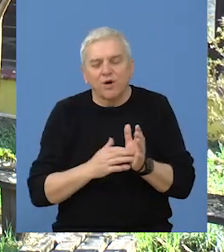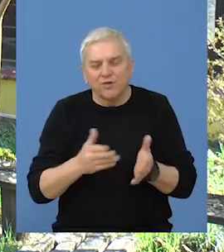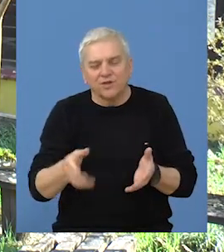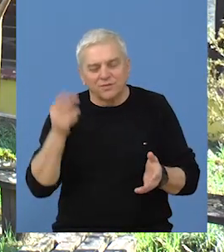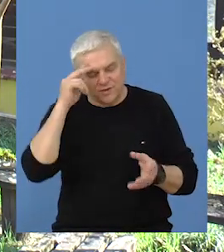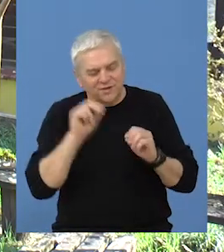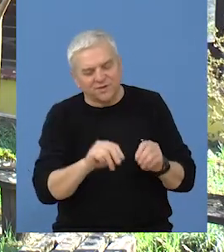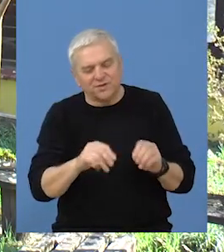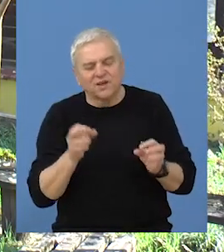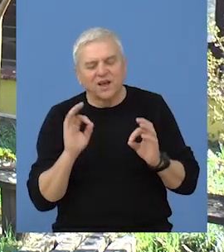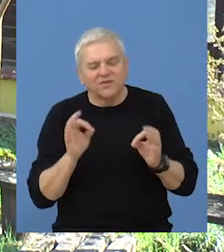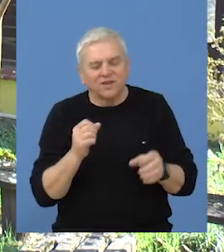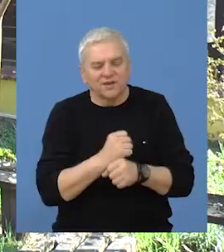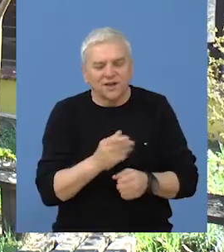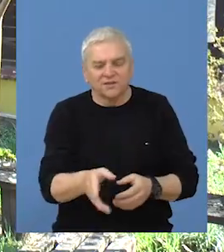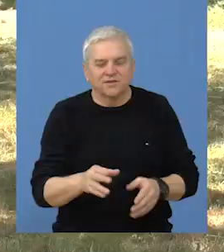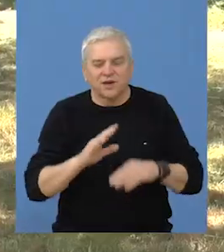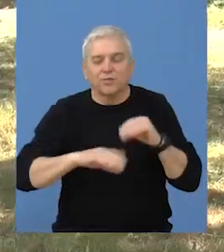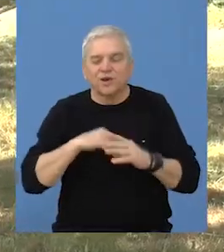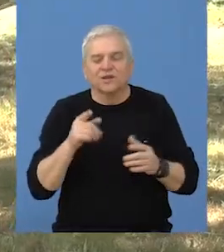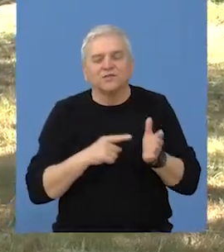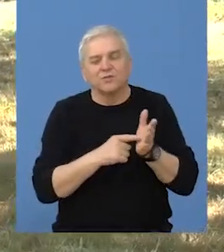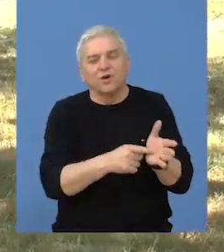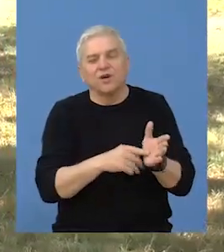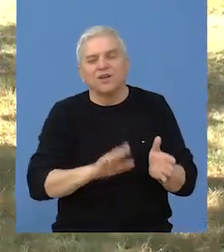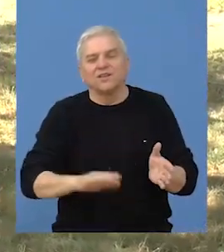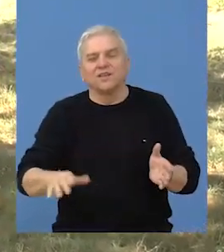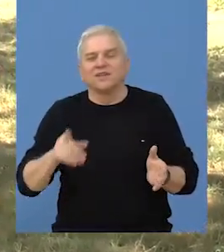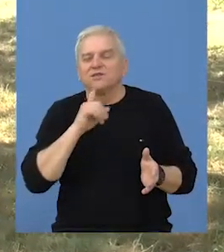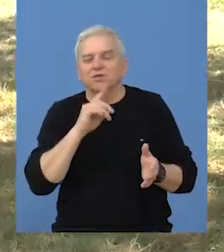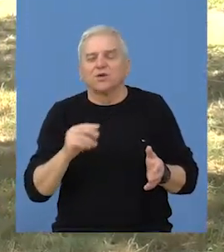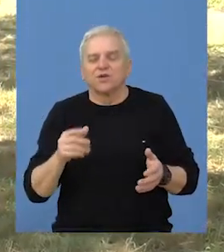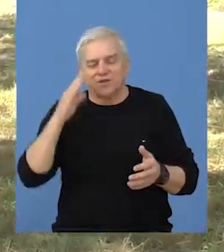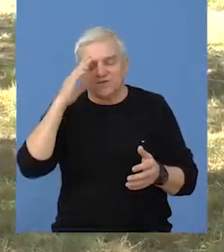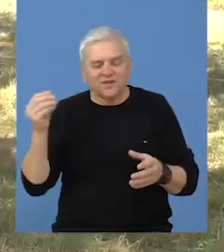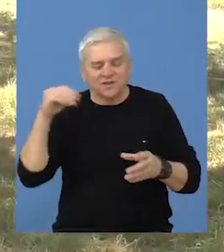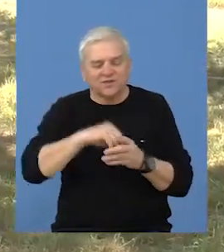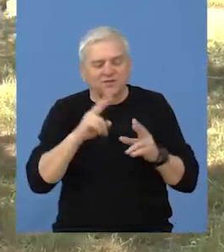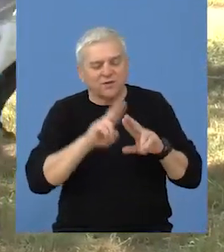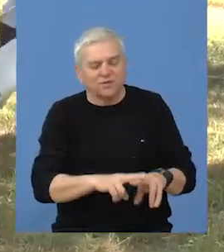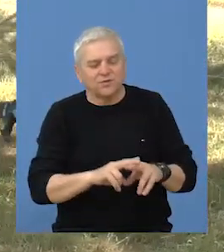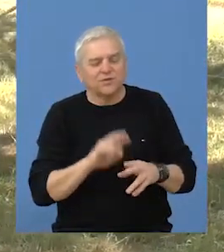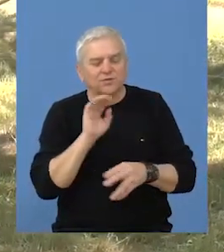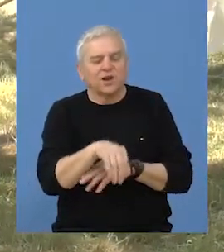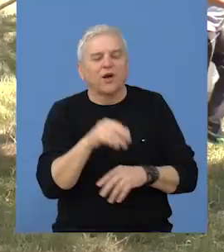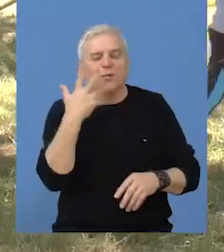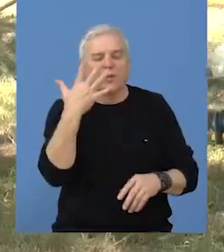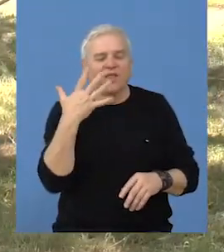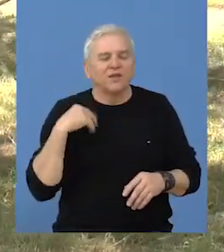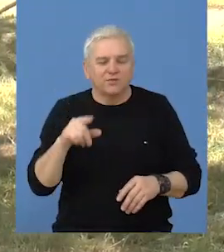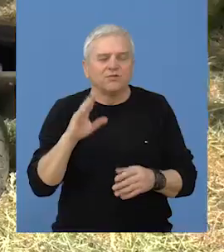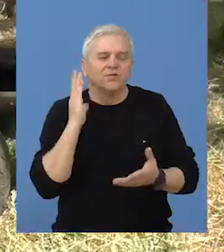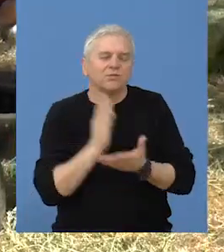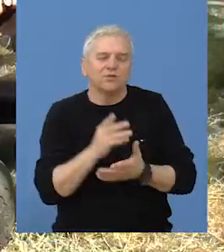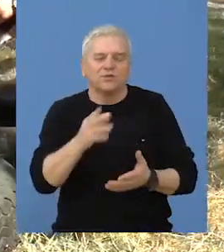potrebe da bi mogli sa decom kvalitetno raditi. U praksi se pokazalo da deca koja se u izvidjačima zadrže više od pet